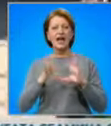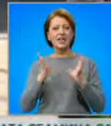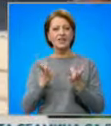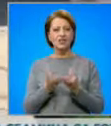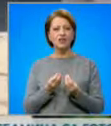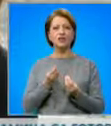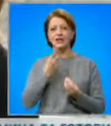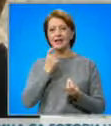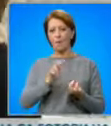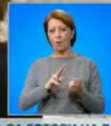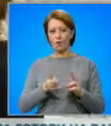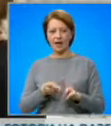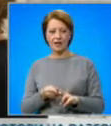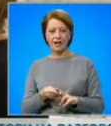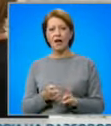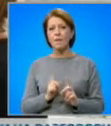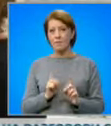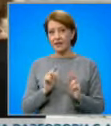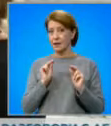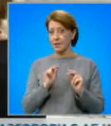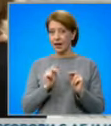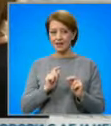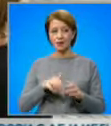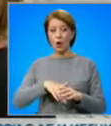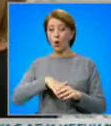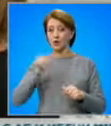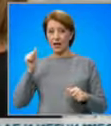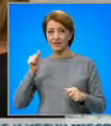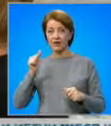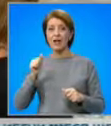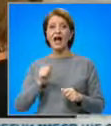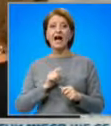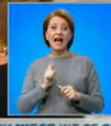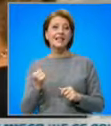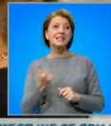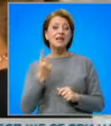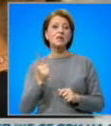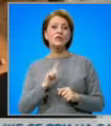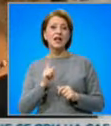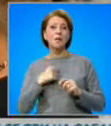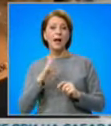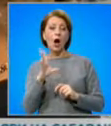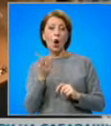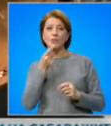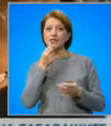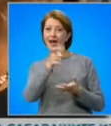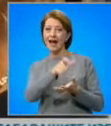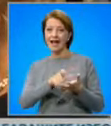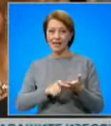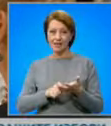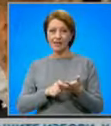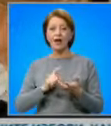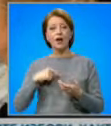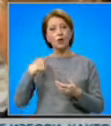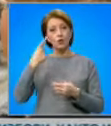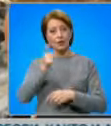на промяната. Не бих казал, че съм отказал. Казах, че няма да сме в съобщи листи, но мисля, че другата седмица, това, което трябва да направиме, да говориме